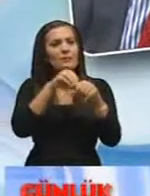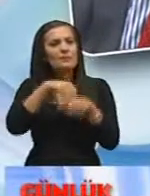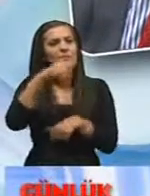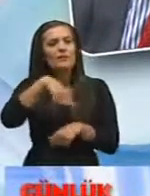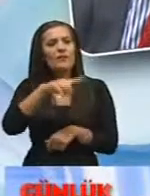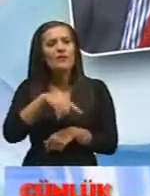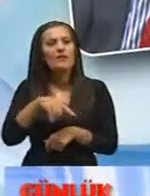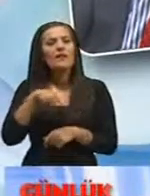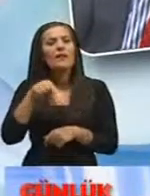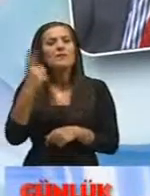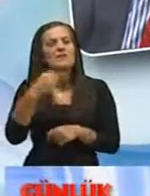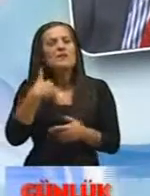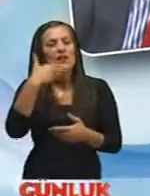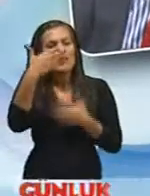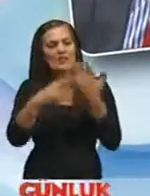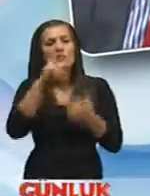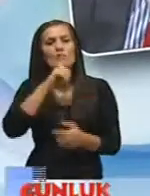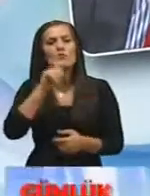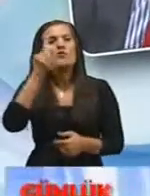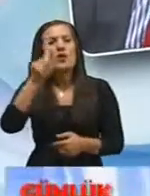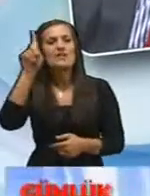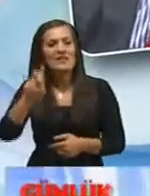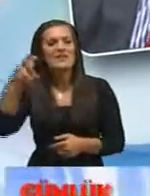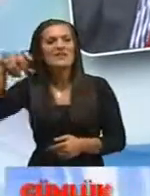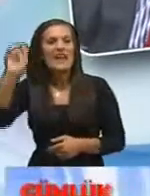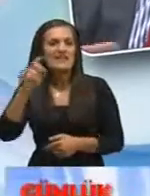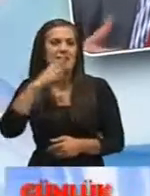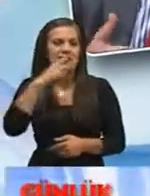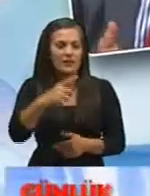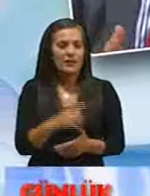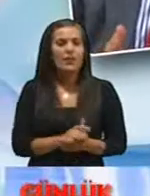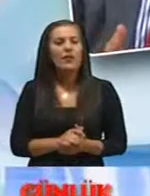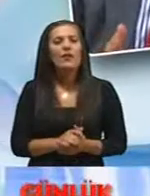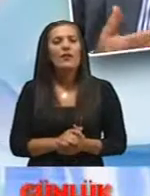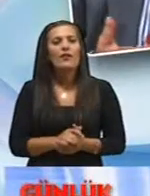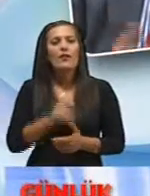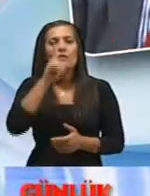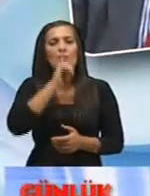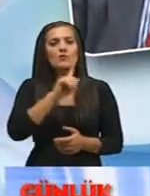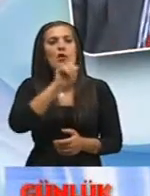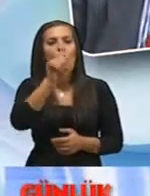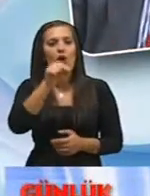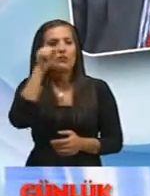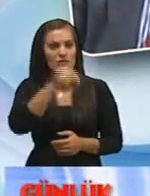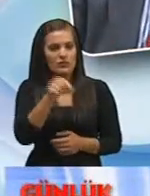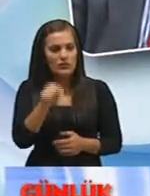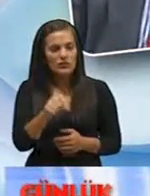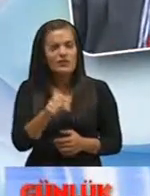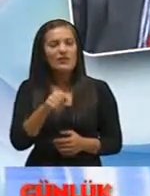şeyi sunarken 118-80 tabirini kullanıyor 110'u çeviriyor